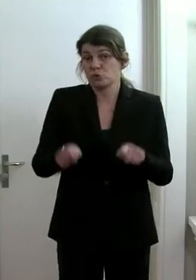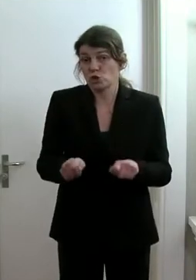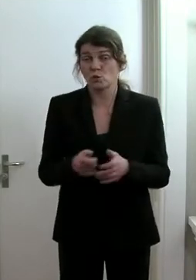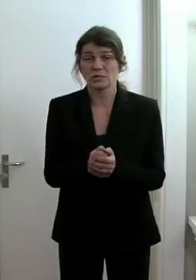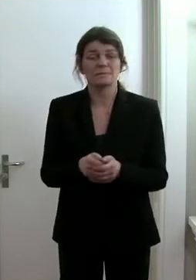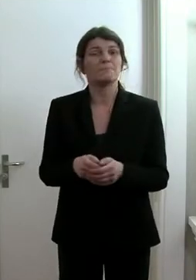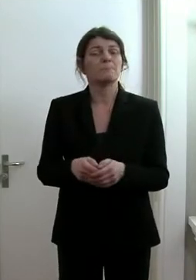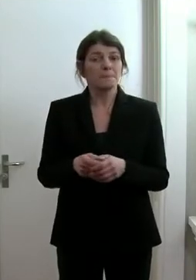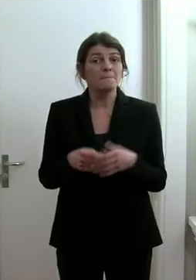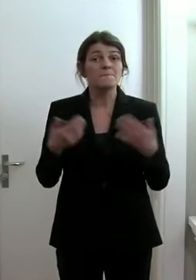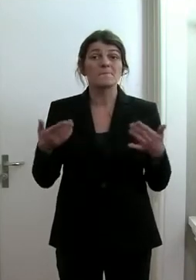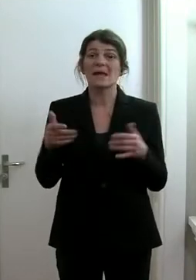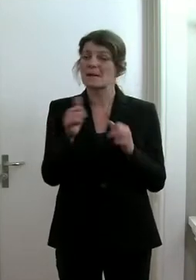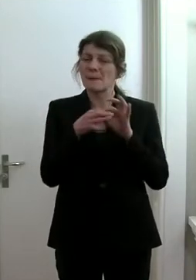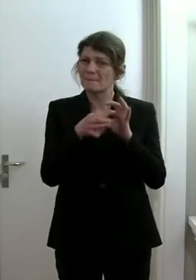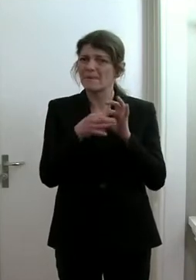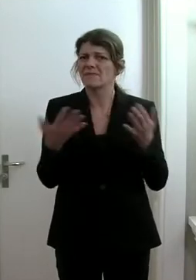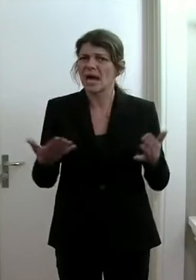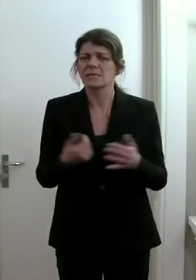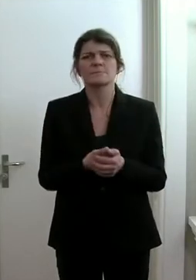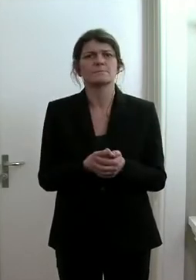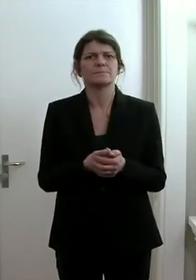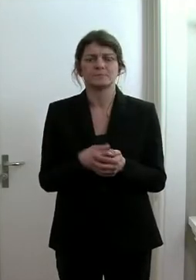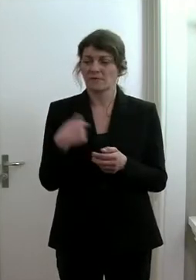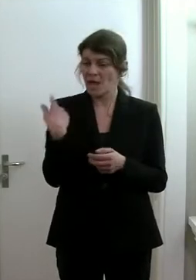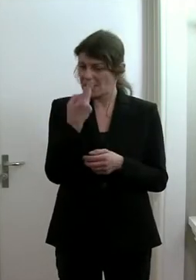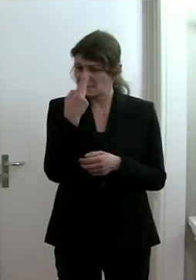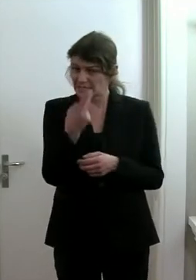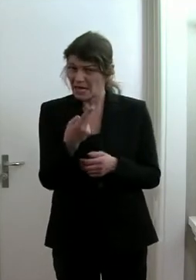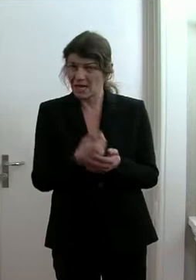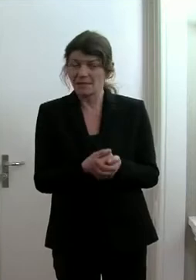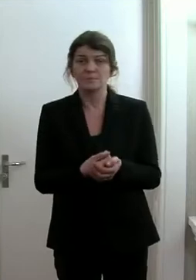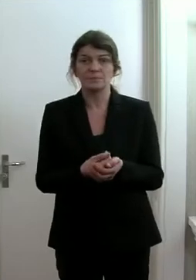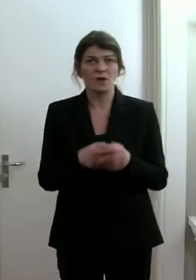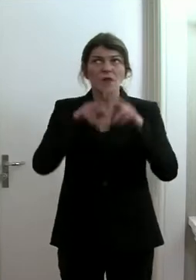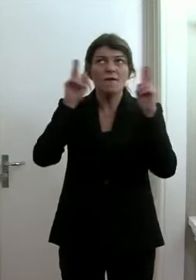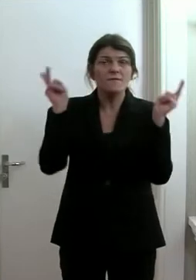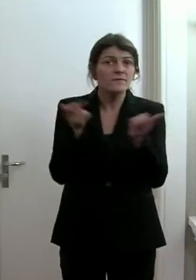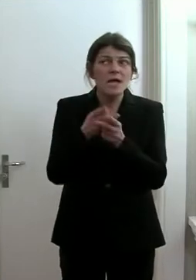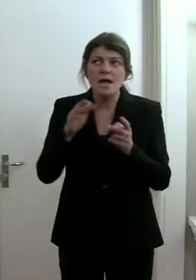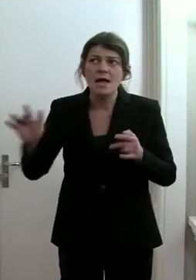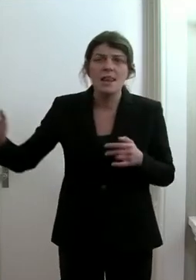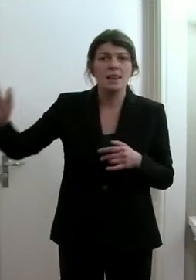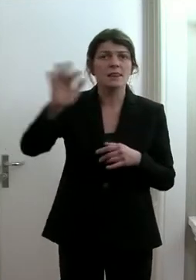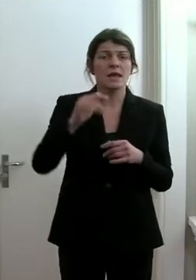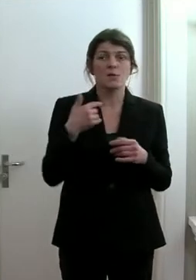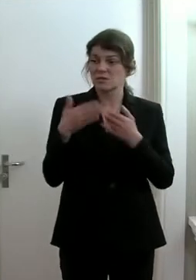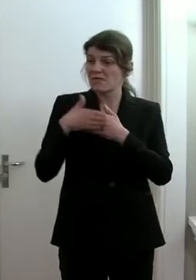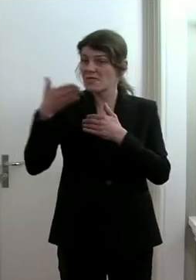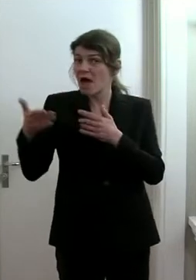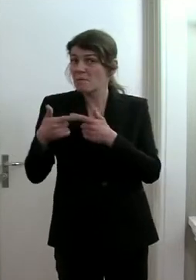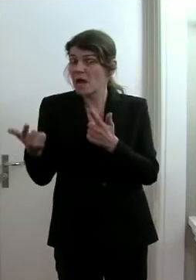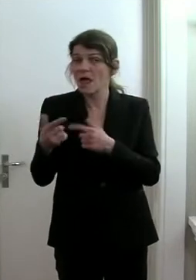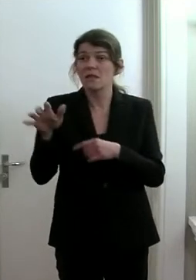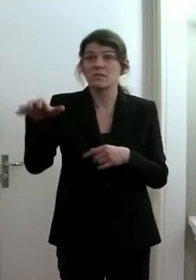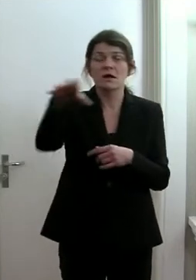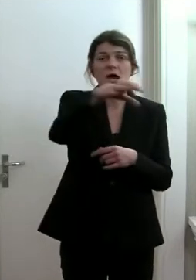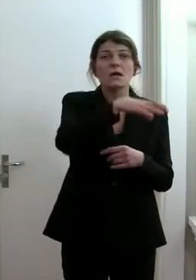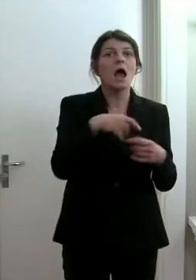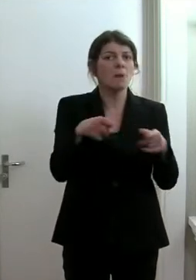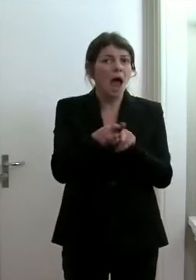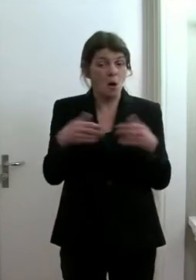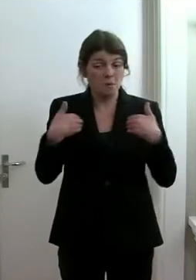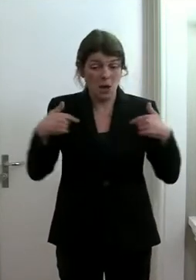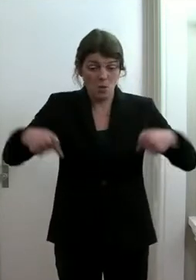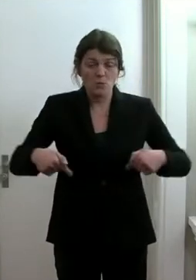das immer auch damit zu tun, dass wir alle sehen, wie auf der Welt, in unseren Nachbarländern, aber eben auch bei